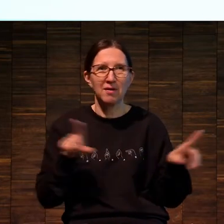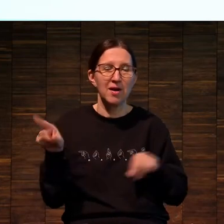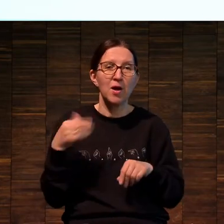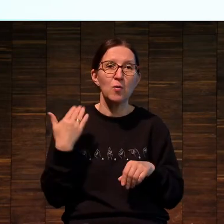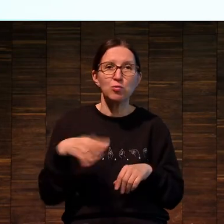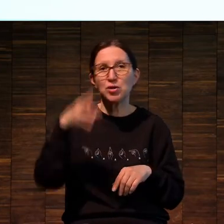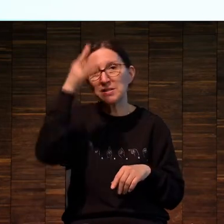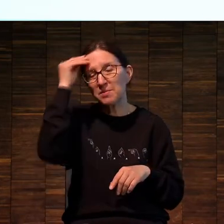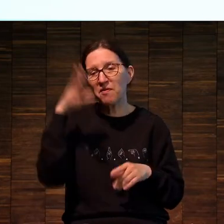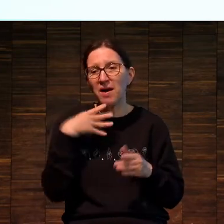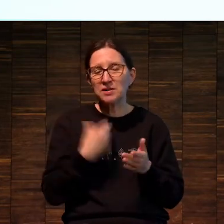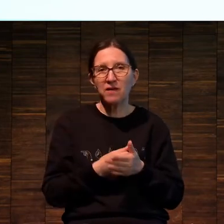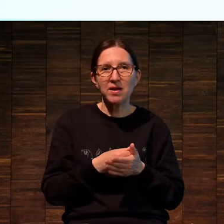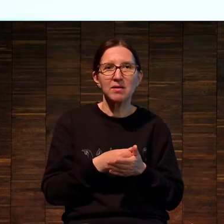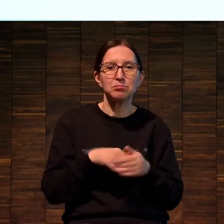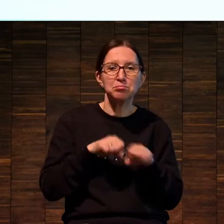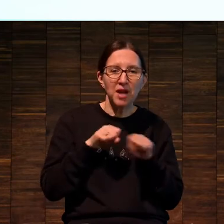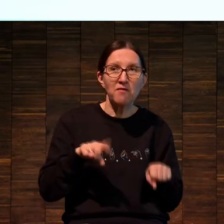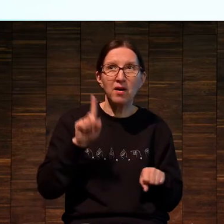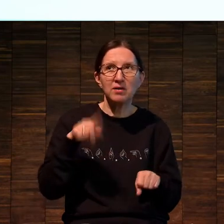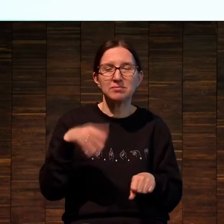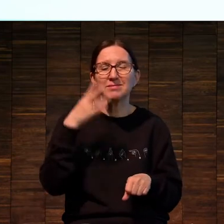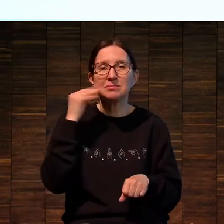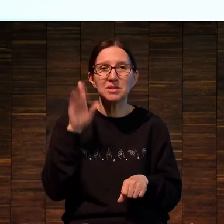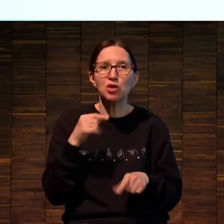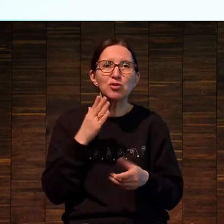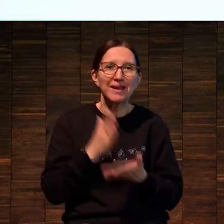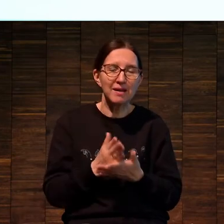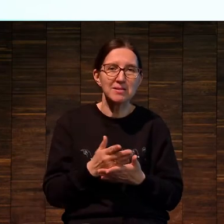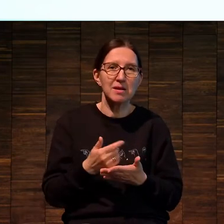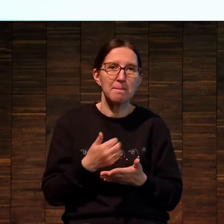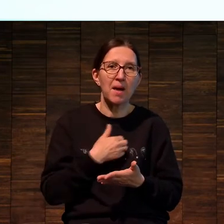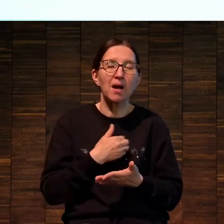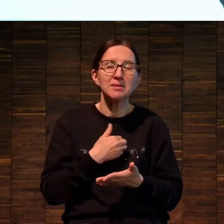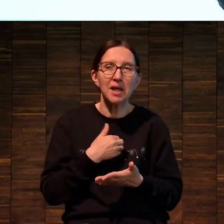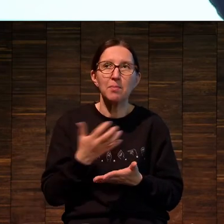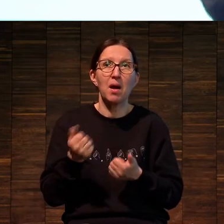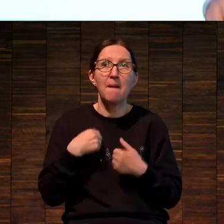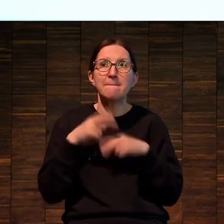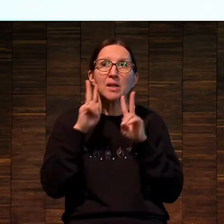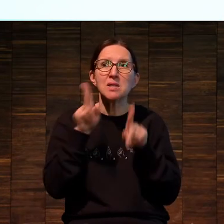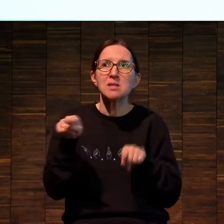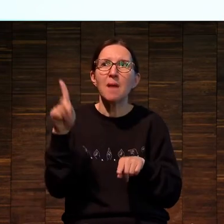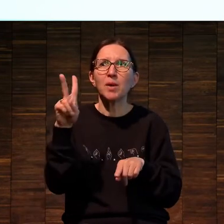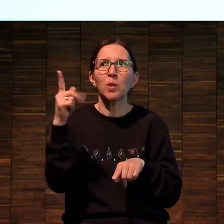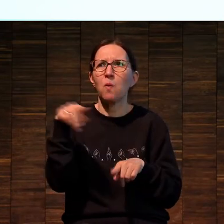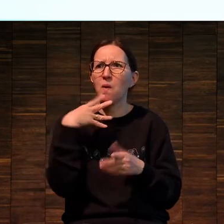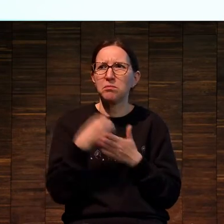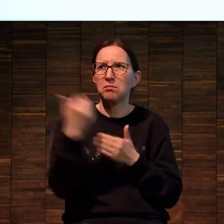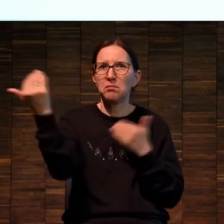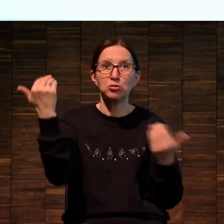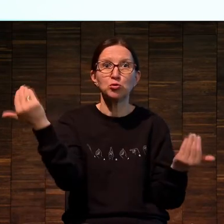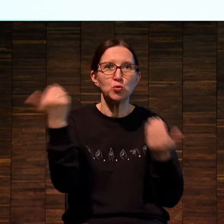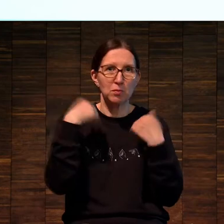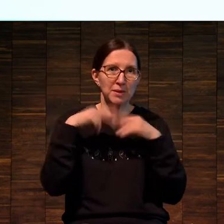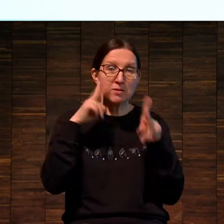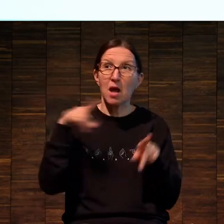уже об этих авторских правах, даже если они есть там. Даже если мы хотели бы помнить. Мы не знаем, кто автор этого произведения,